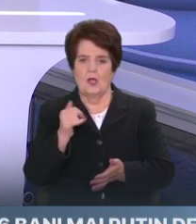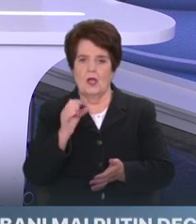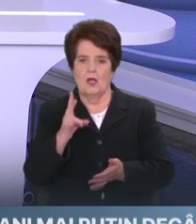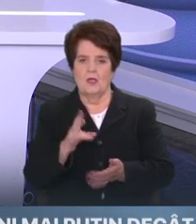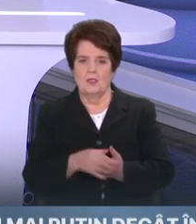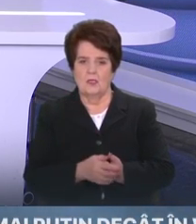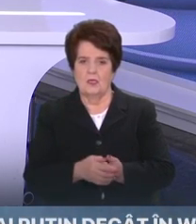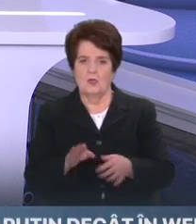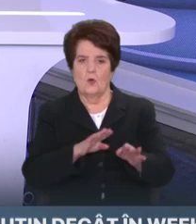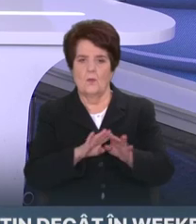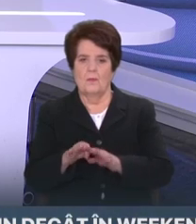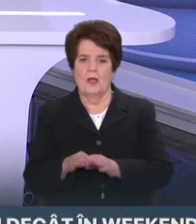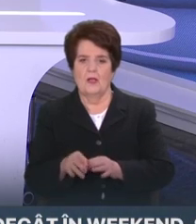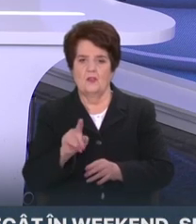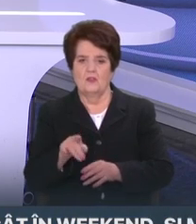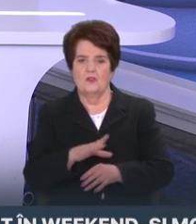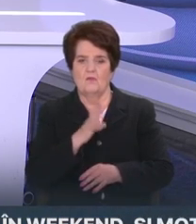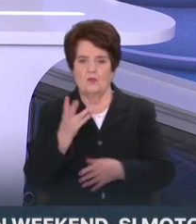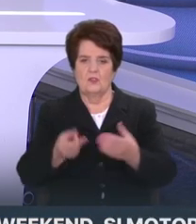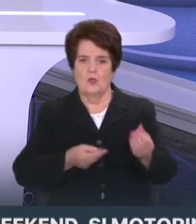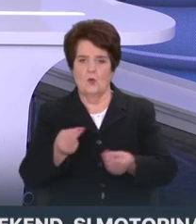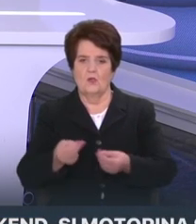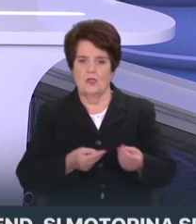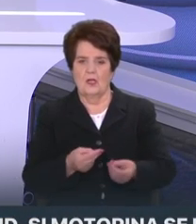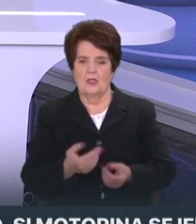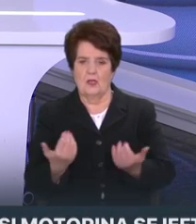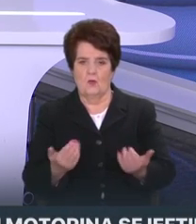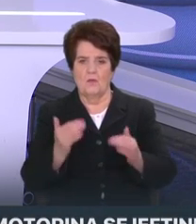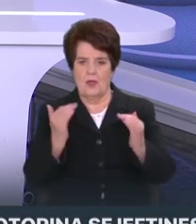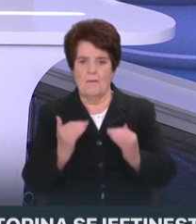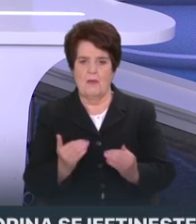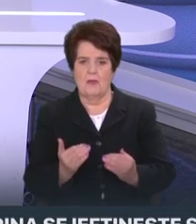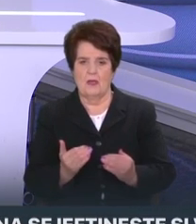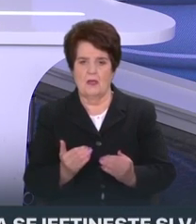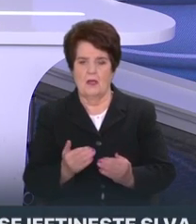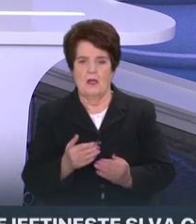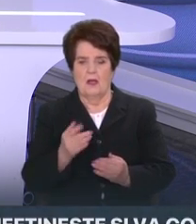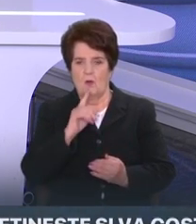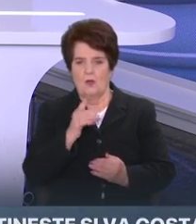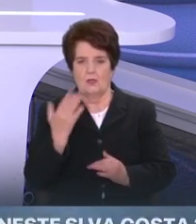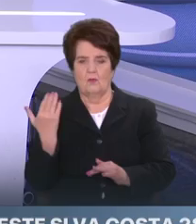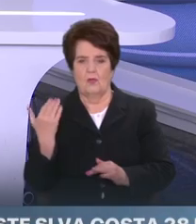mic în comparație cu cel stipulat în contractul pe care îl avem semnat pentru luna curentă?